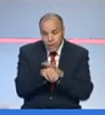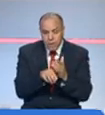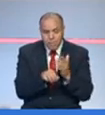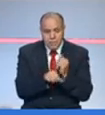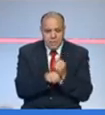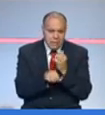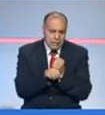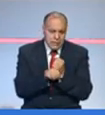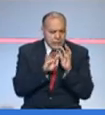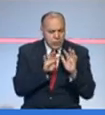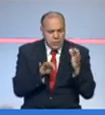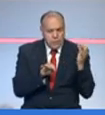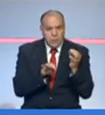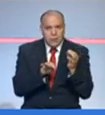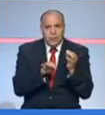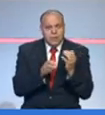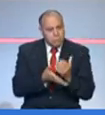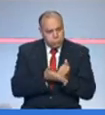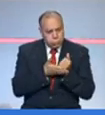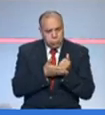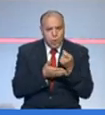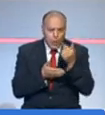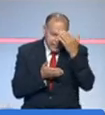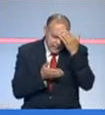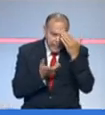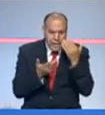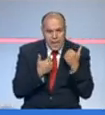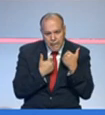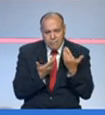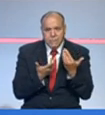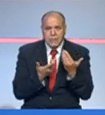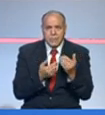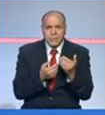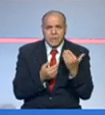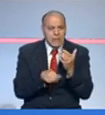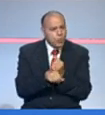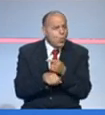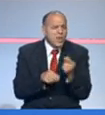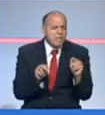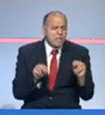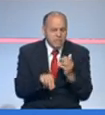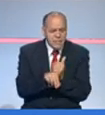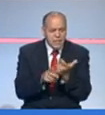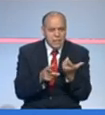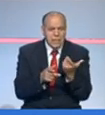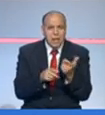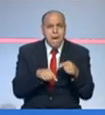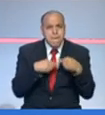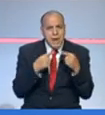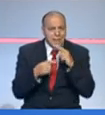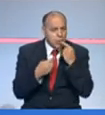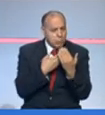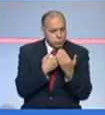الفاكسين الفاكسين التسعة وتسعين في المئة يعطي وجاعها يعطي شوية سخانة كما نعرف الفاكسين الكل ومبعد الإنسان واللي عنده